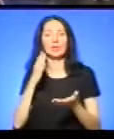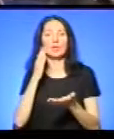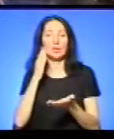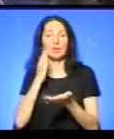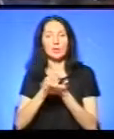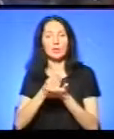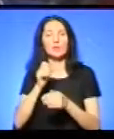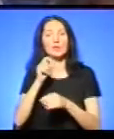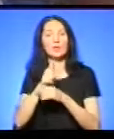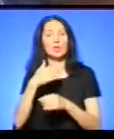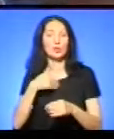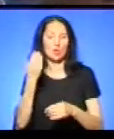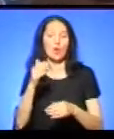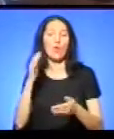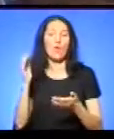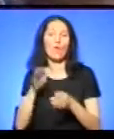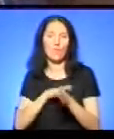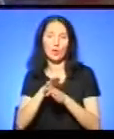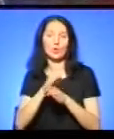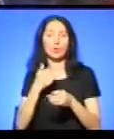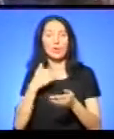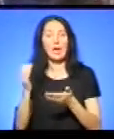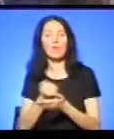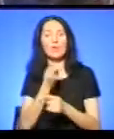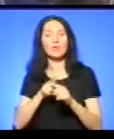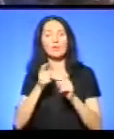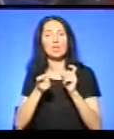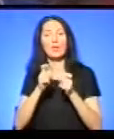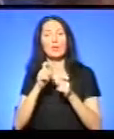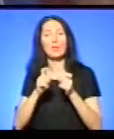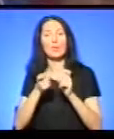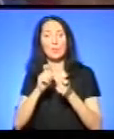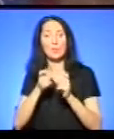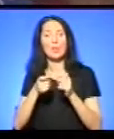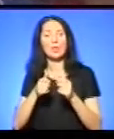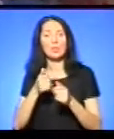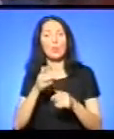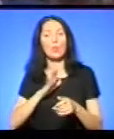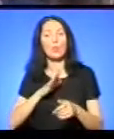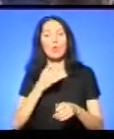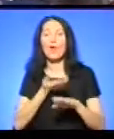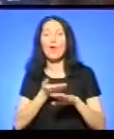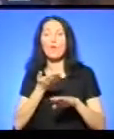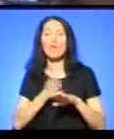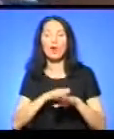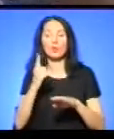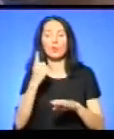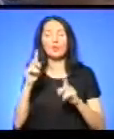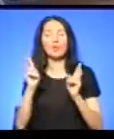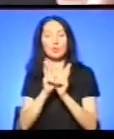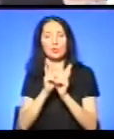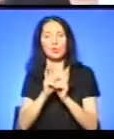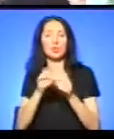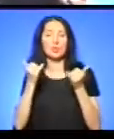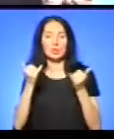завдання. Я його виконав і виграв цей поєдинок. Було важко, бо першу зустріч. Треба було продихатися. Загалом усе добре.